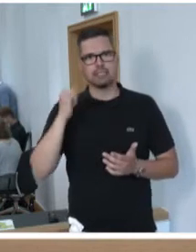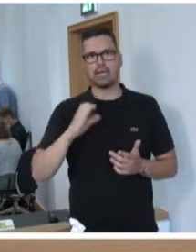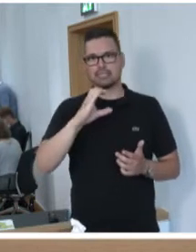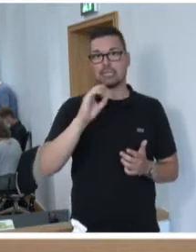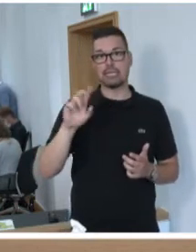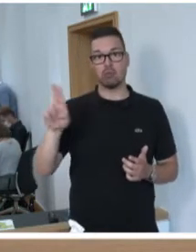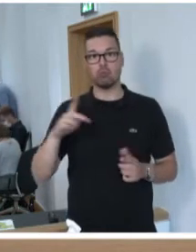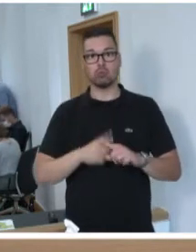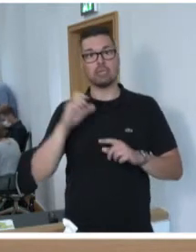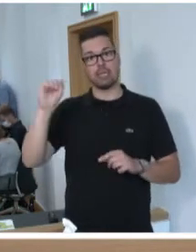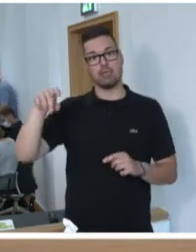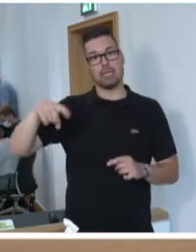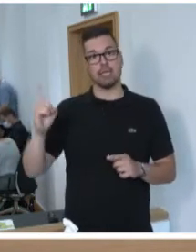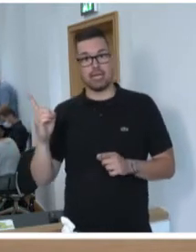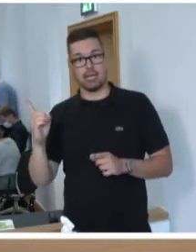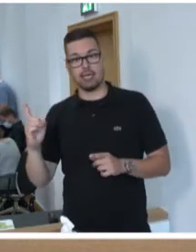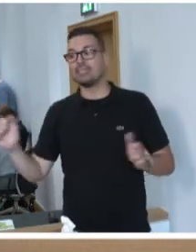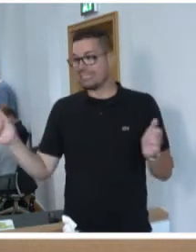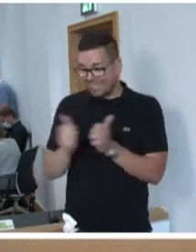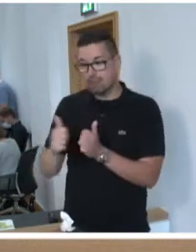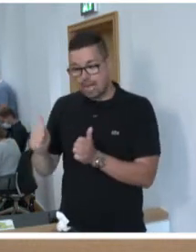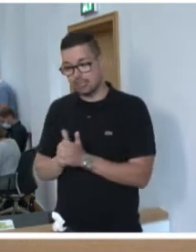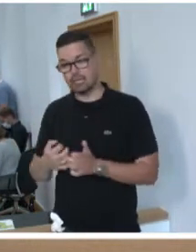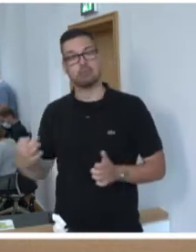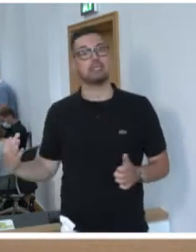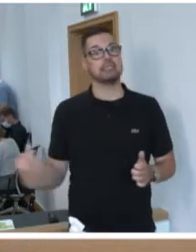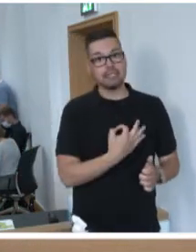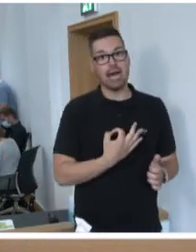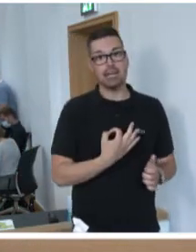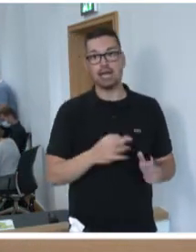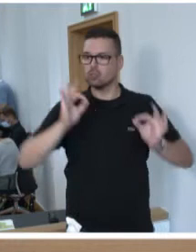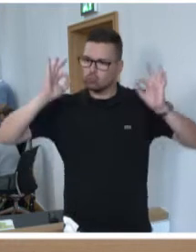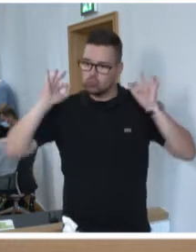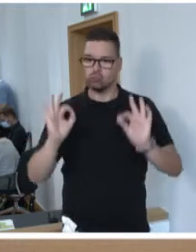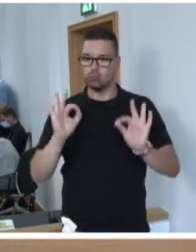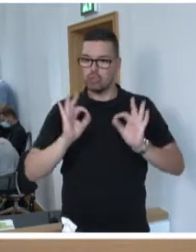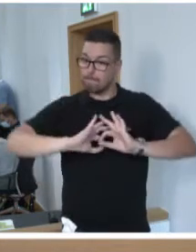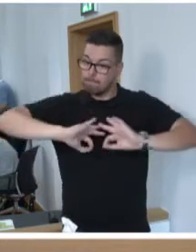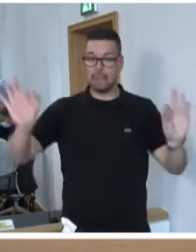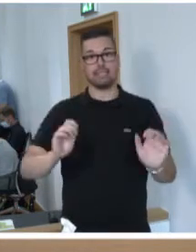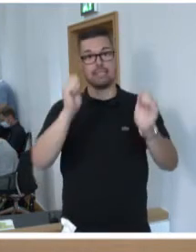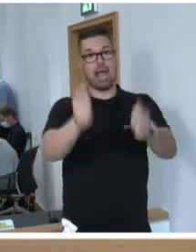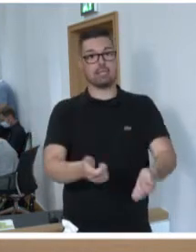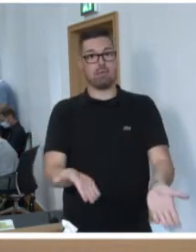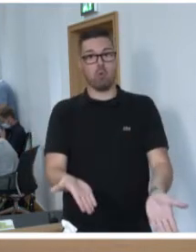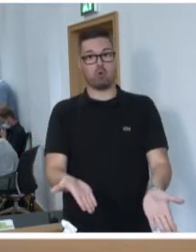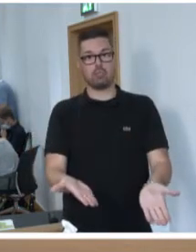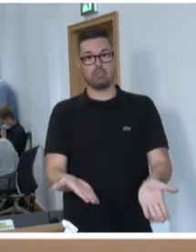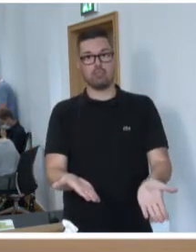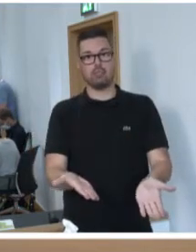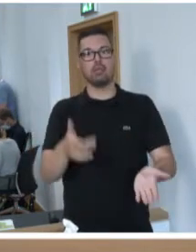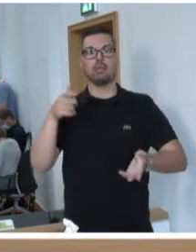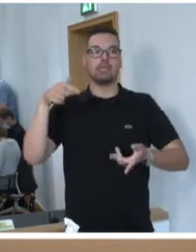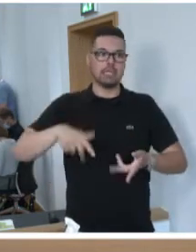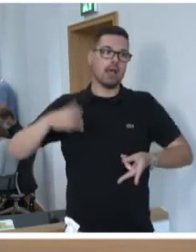und SPD, diesem Land gemeinsam, dass das Saarland dafür das beste Angebot abgegeben hat. Heute müssen wir leider